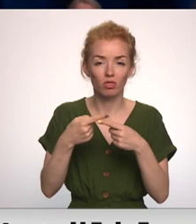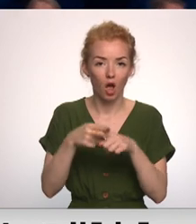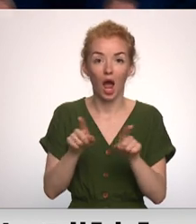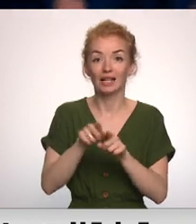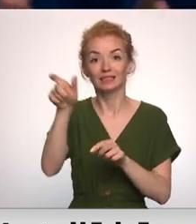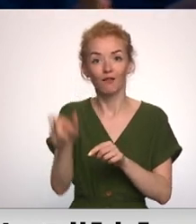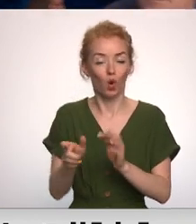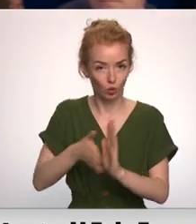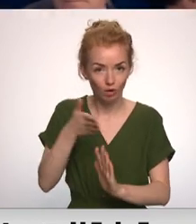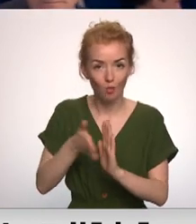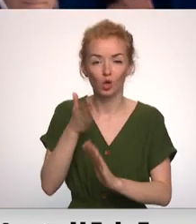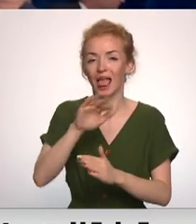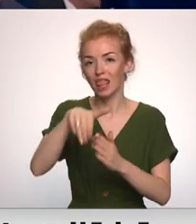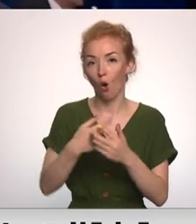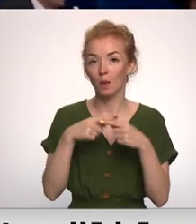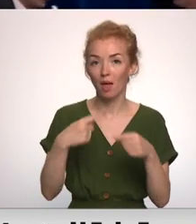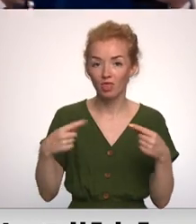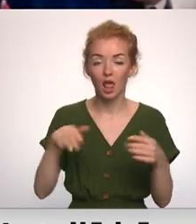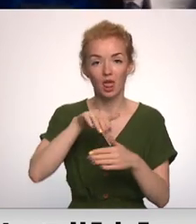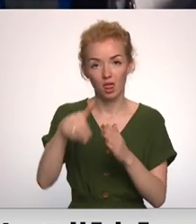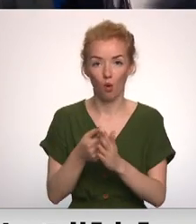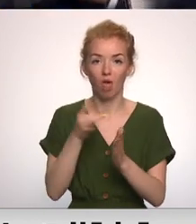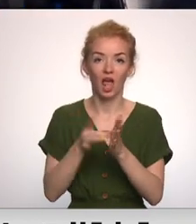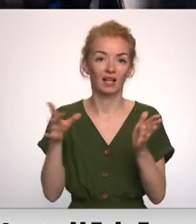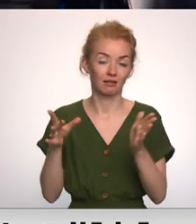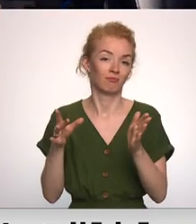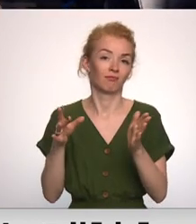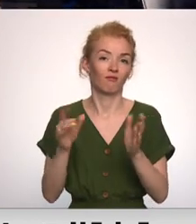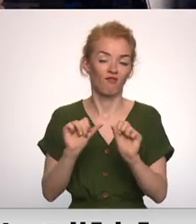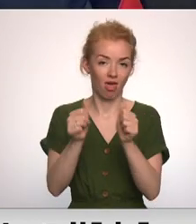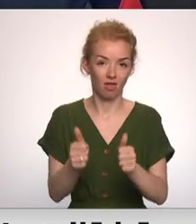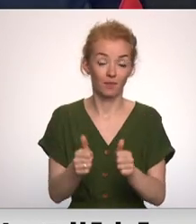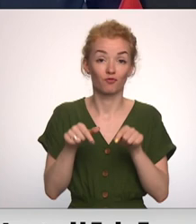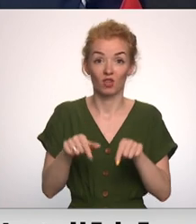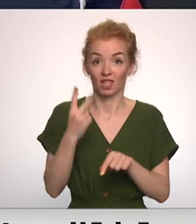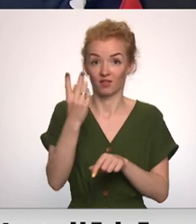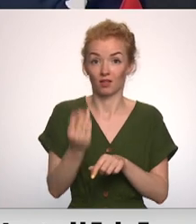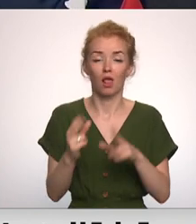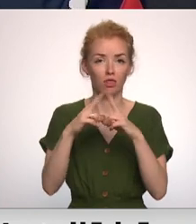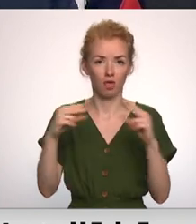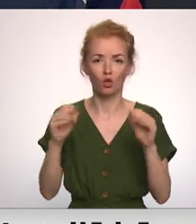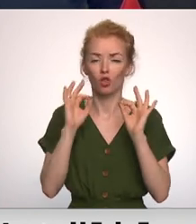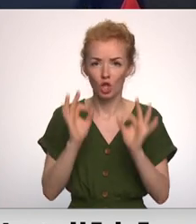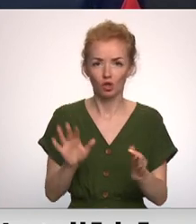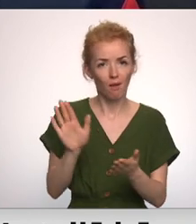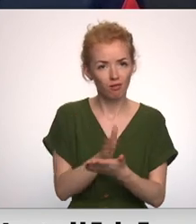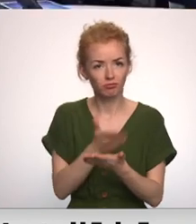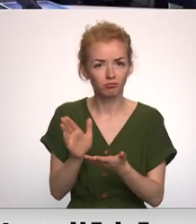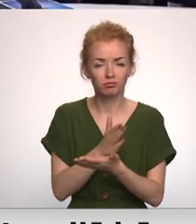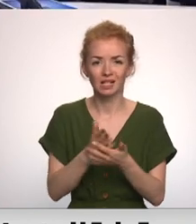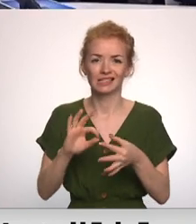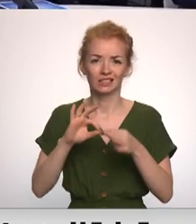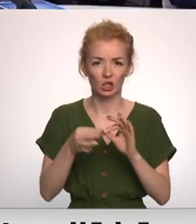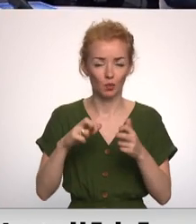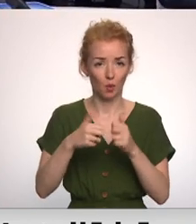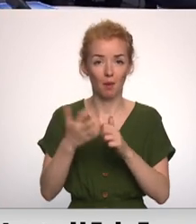uzlabošanu, jaunu materiāli un jauni enerģijas veidi. Šajās divās dienās NATO tiešām ne tikai risināja attiecības arīdžījums